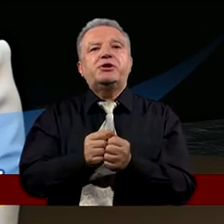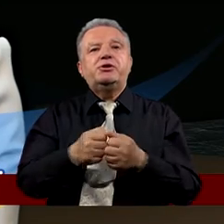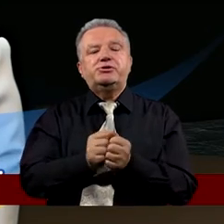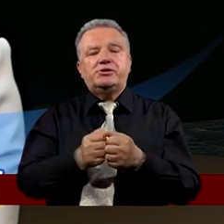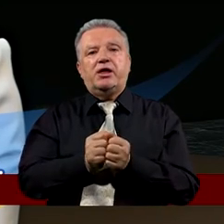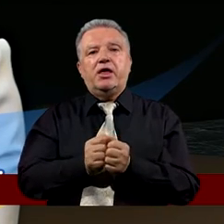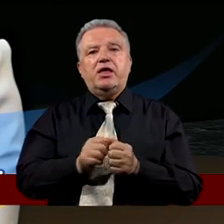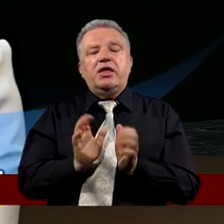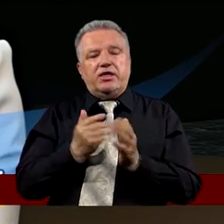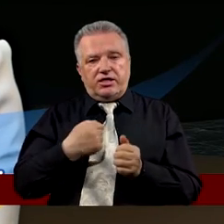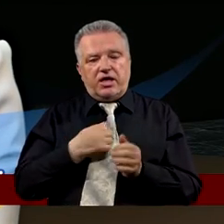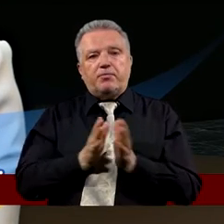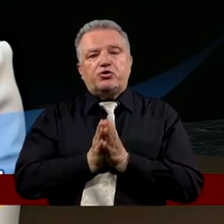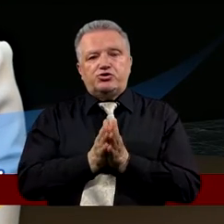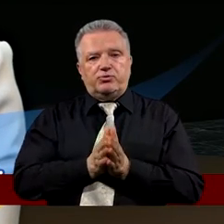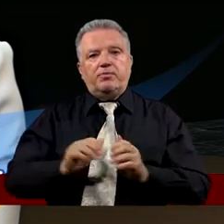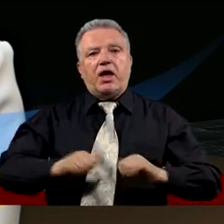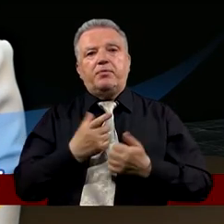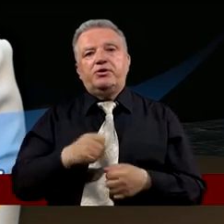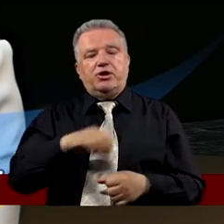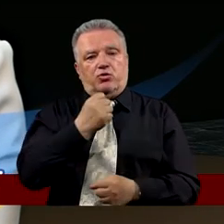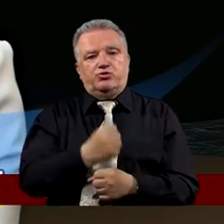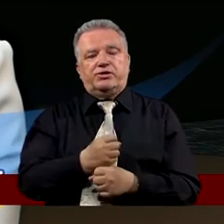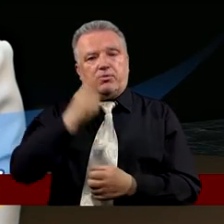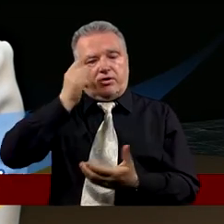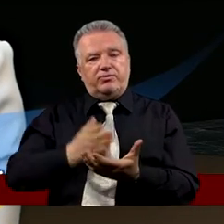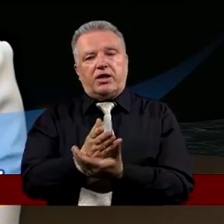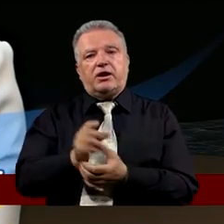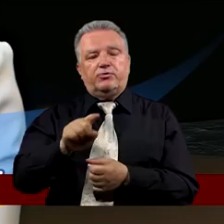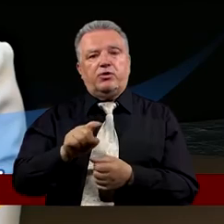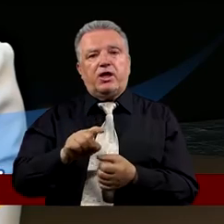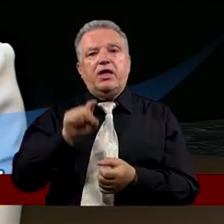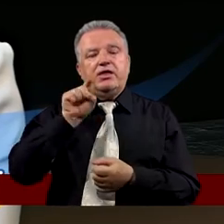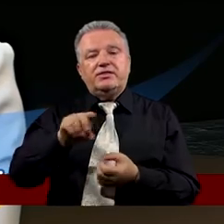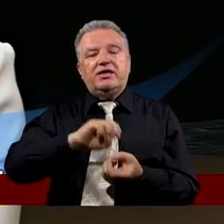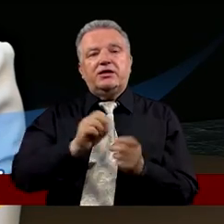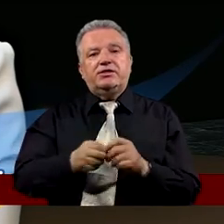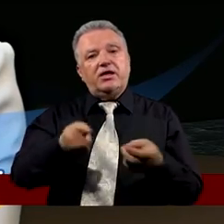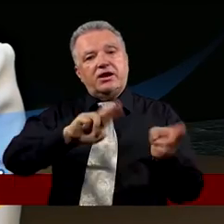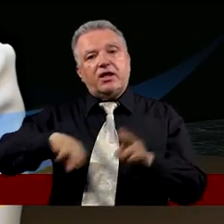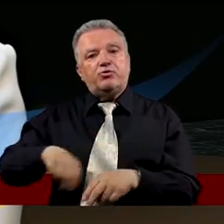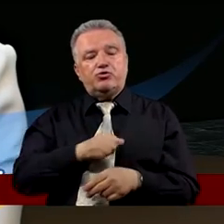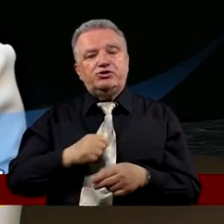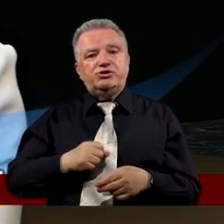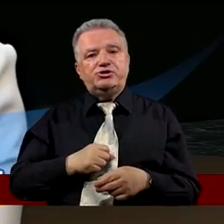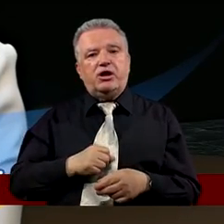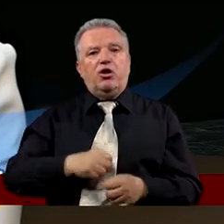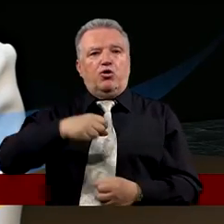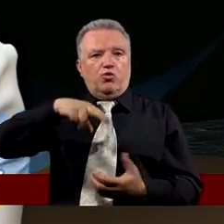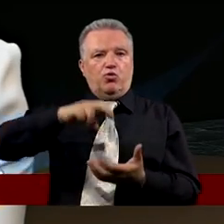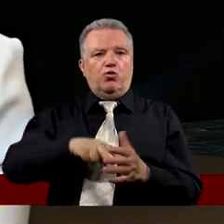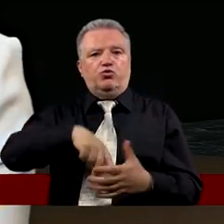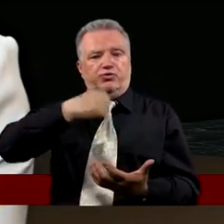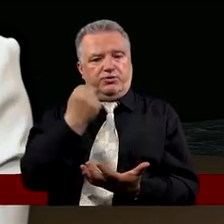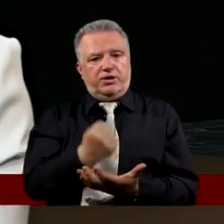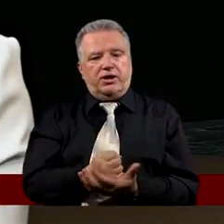tobą Aby nie ustała wiara twoja A ty, gdy się kiedyś nawrócisz Utwierdzaj braci swoich